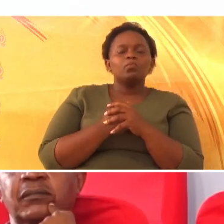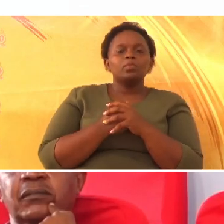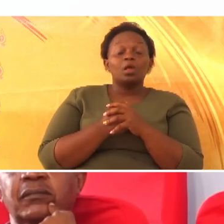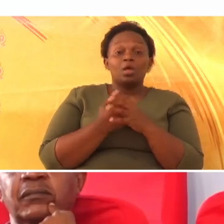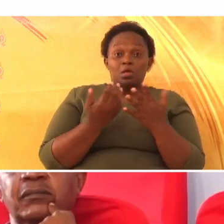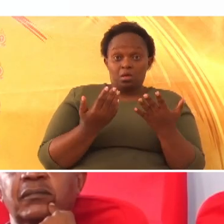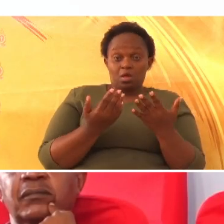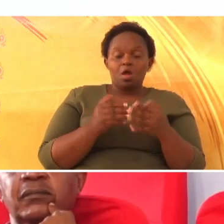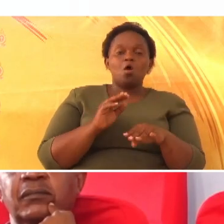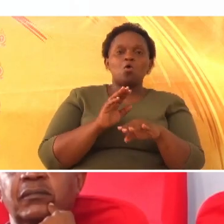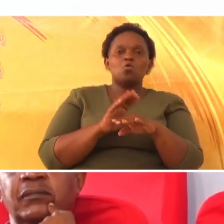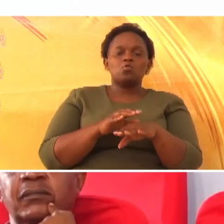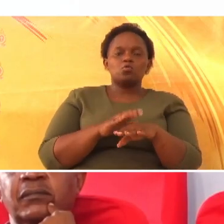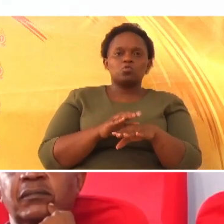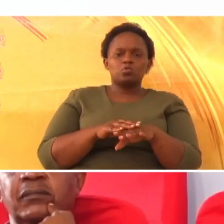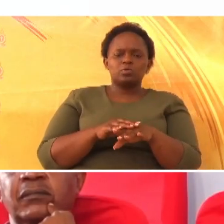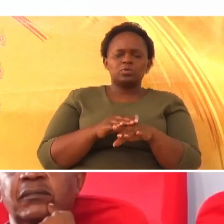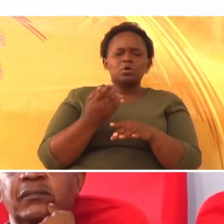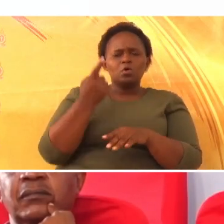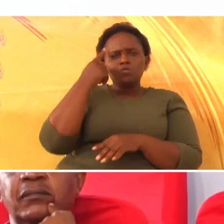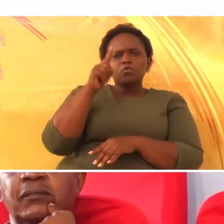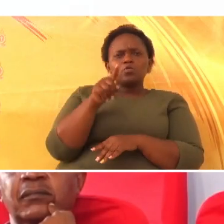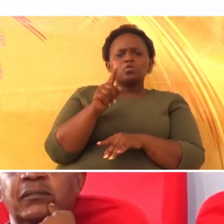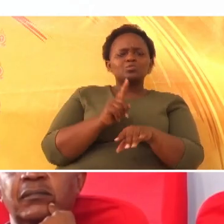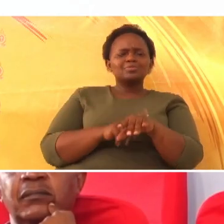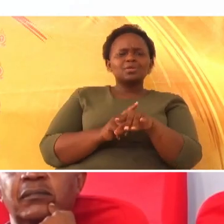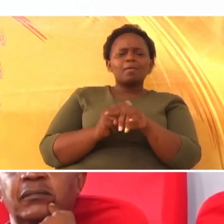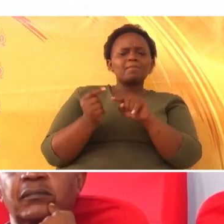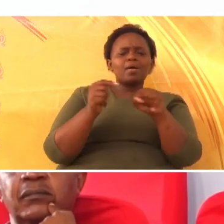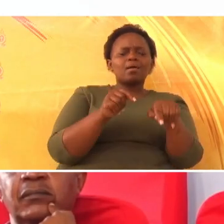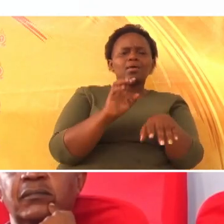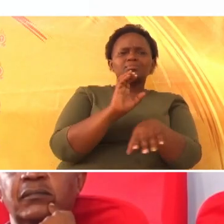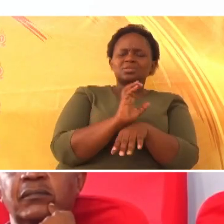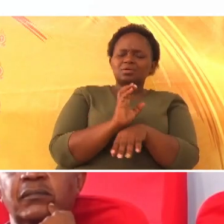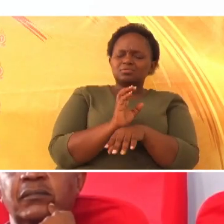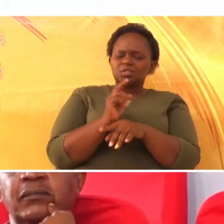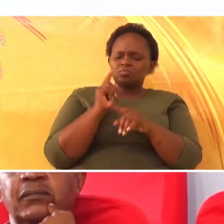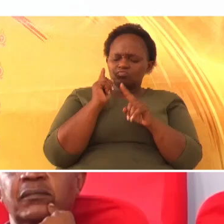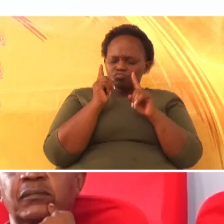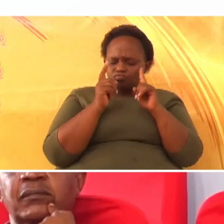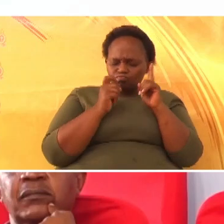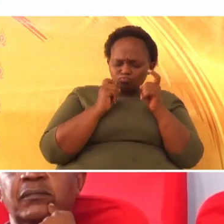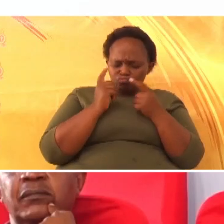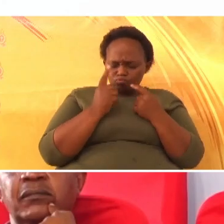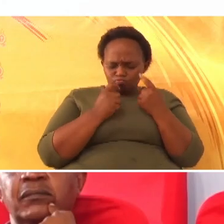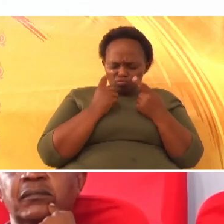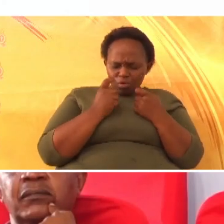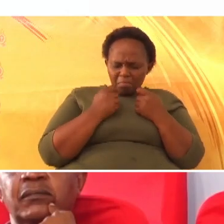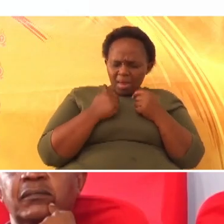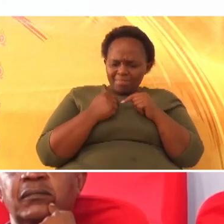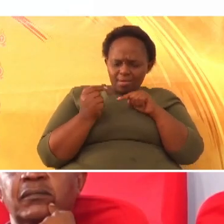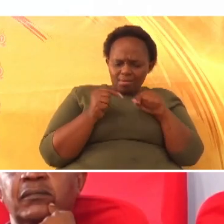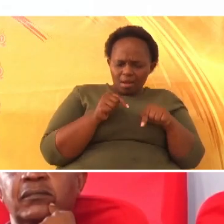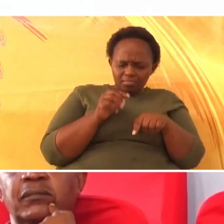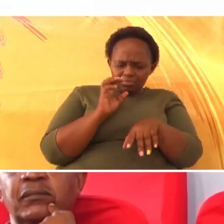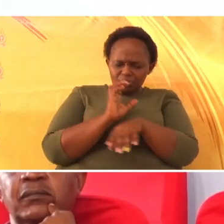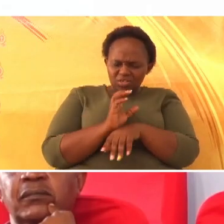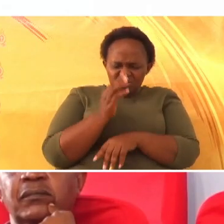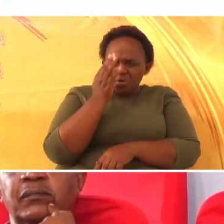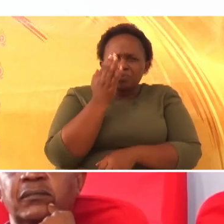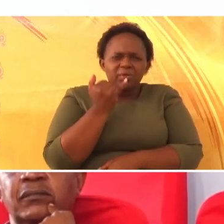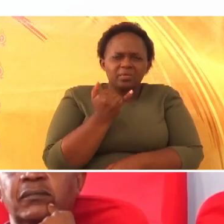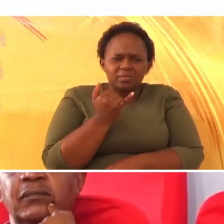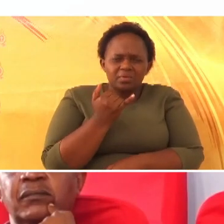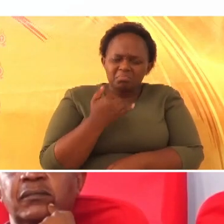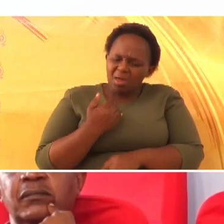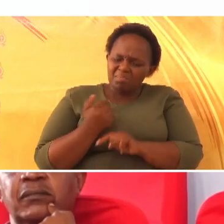Na ni vizuri, tunapo kuja kandisani, tuwe tukujiuliza. Why do I come to the church? Ninakuja